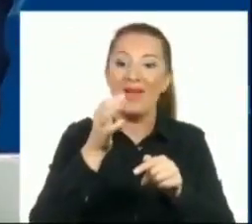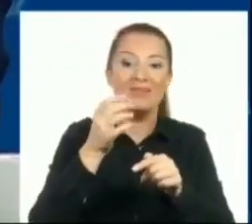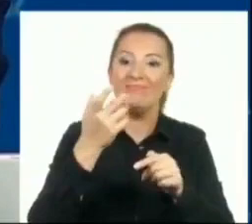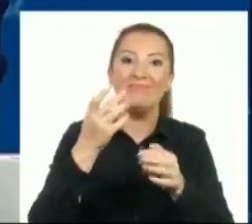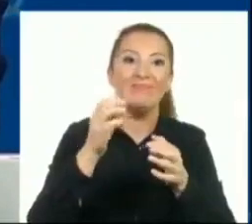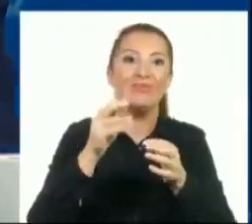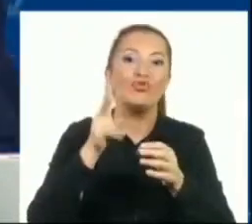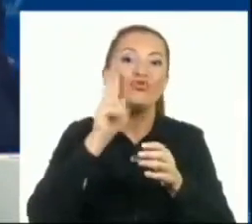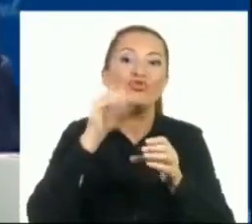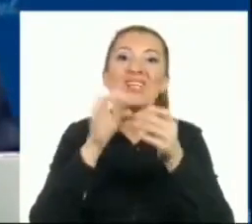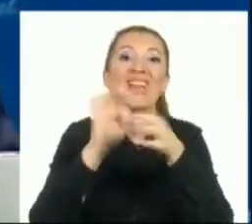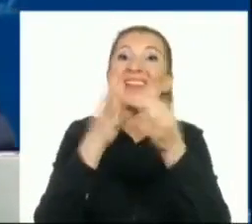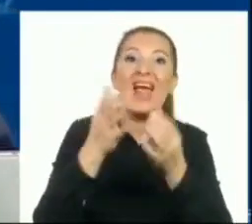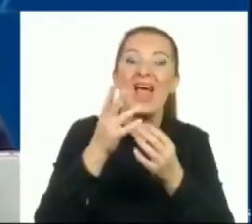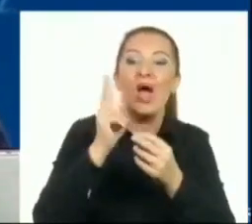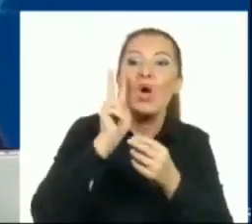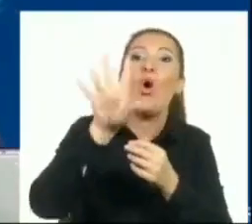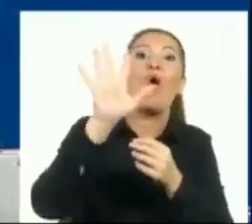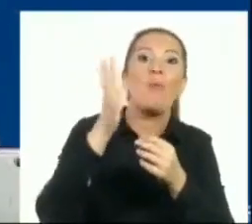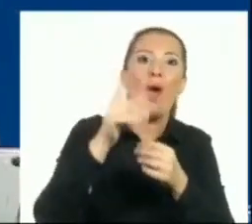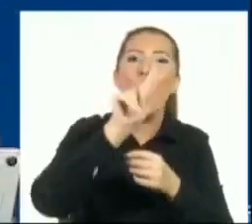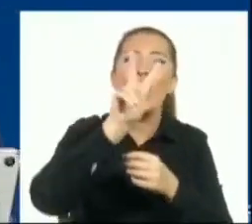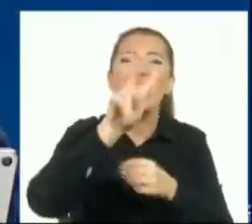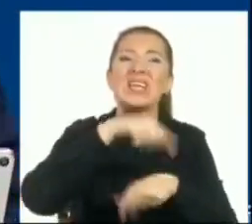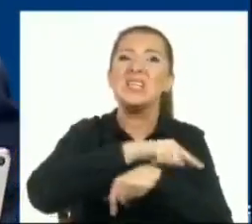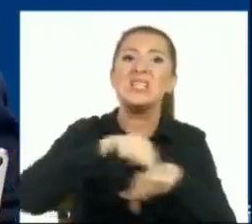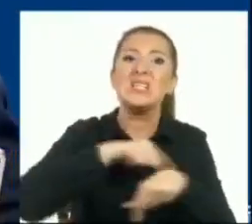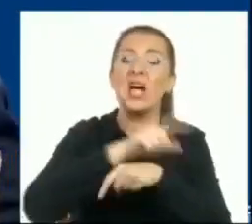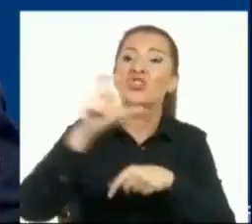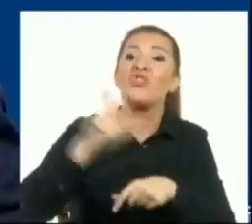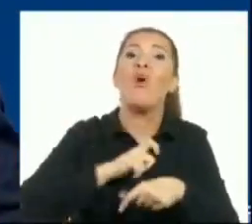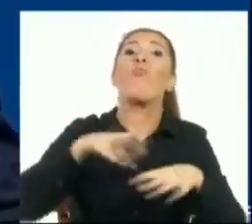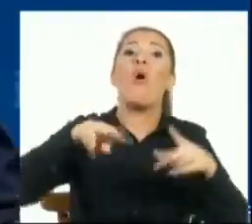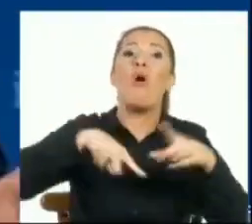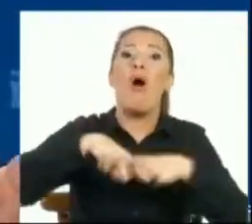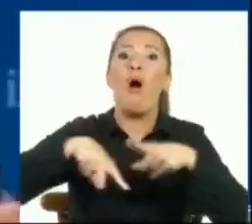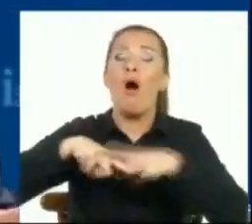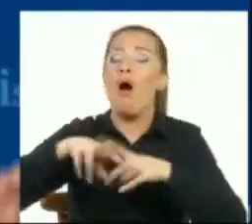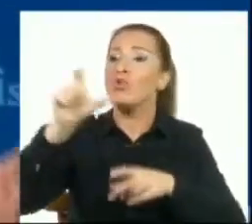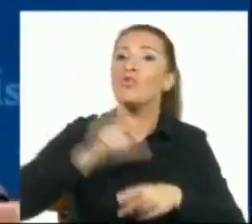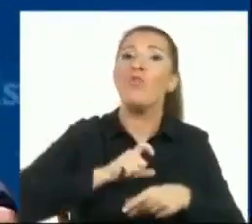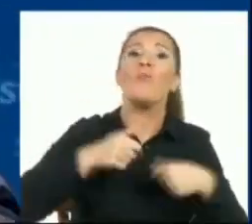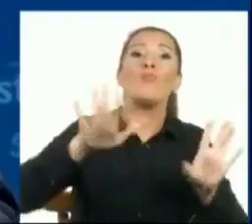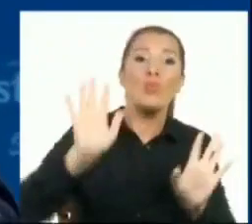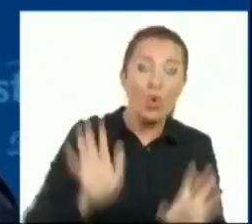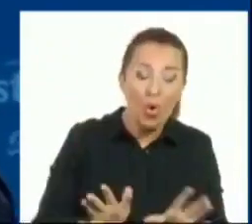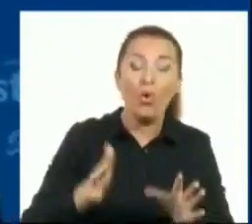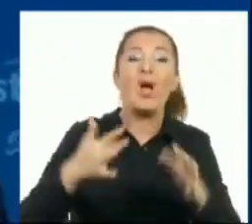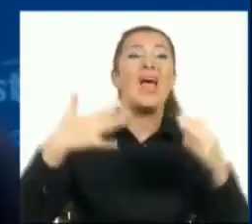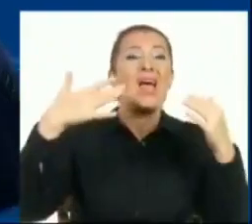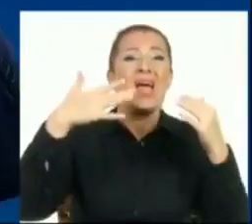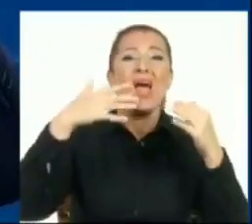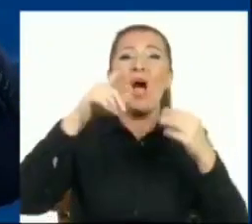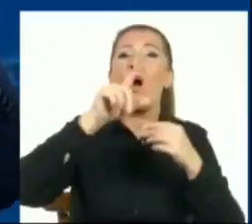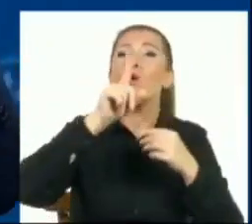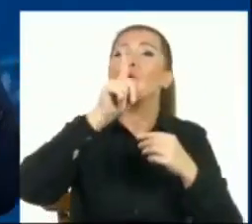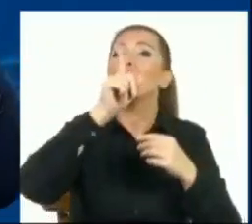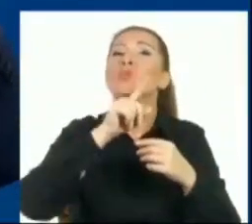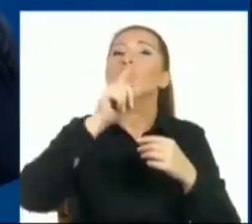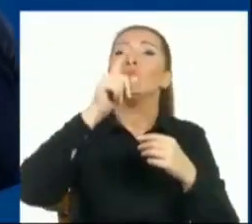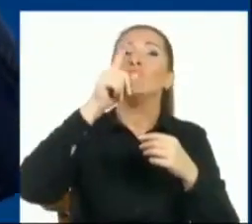12 saate yakın sürdü. Örneğin 23.30'da Anadolu Ajansı oylar